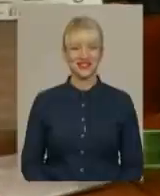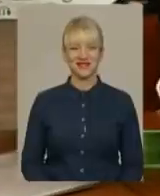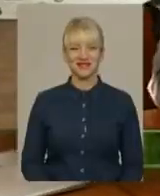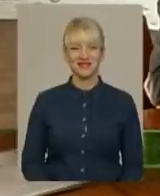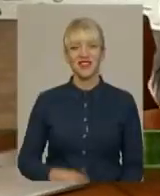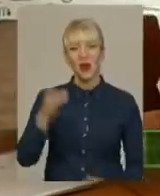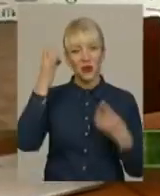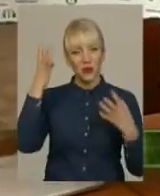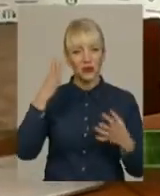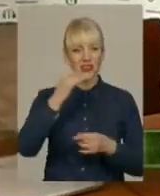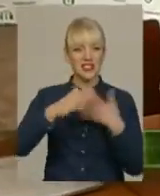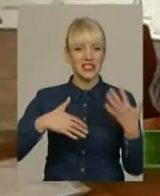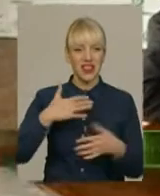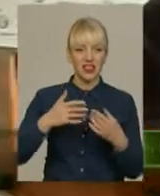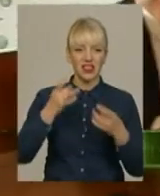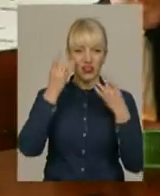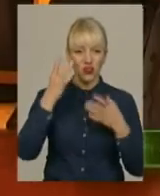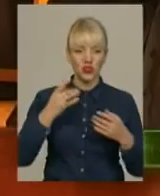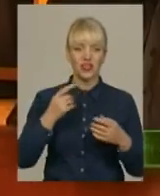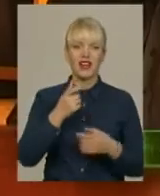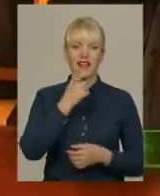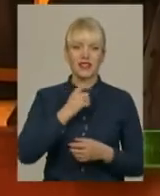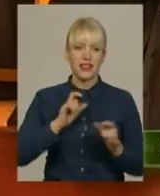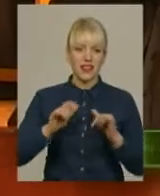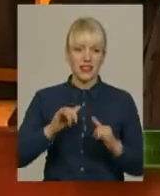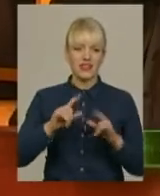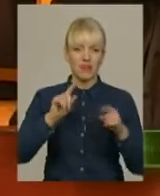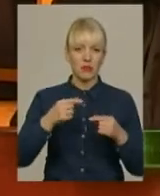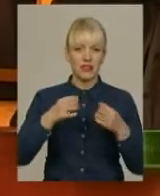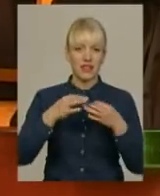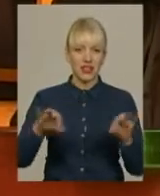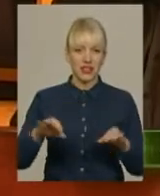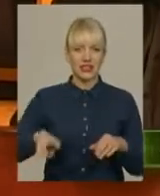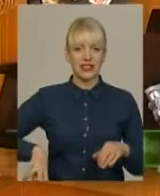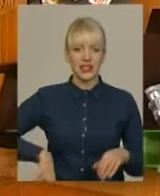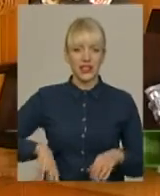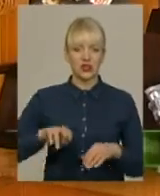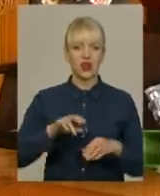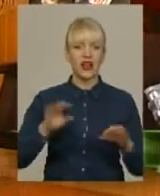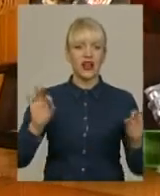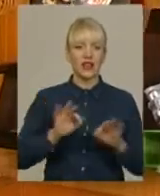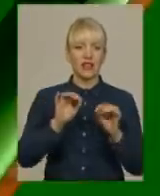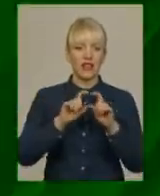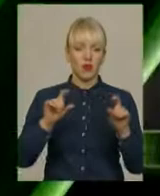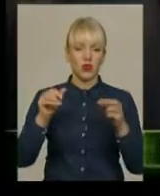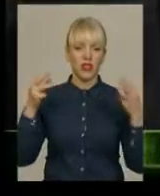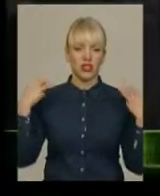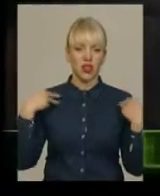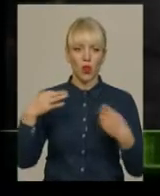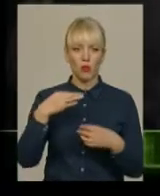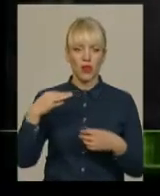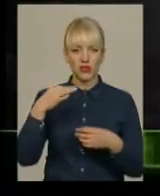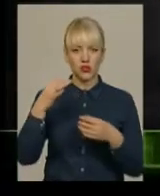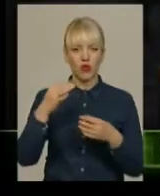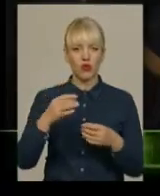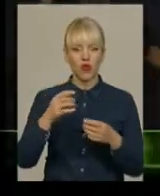Культурний скандал «Творча інтелігенція краю» вимагає звільнити директора філармонії та начальника обласного управління культури. Справа